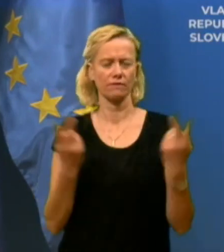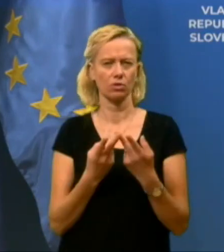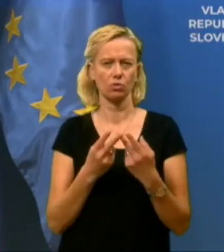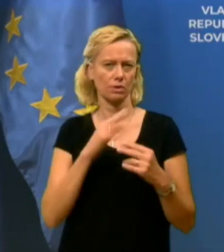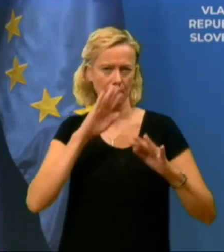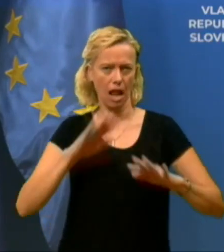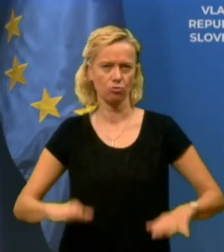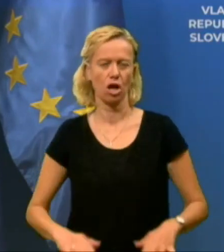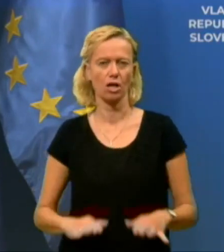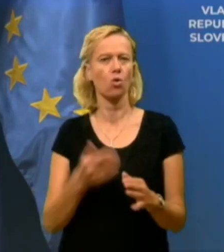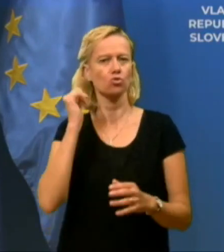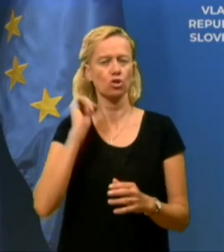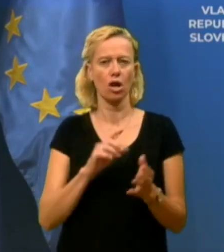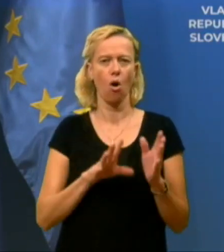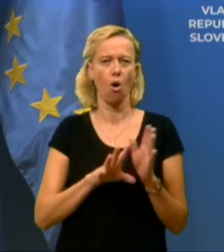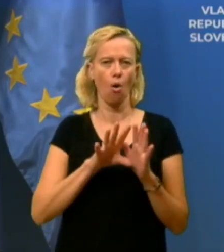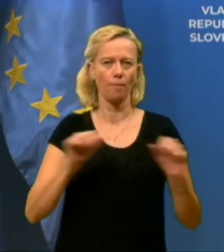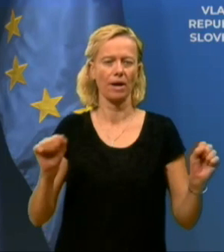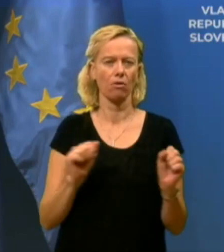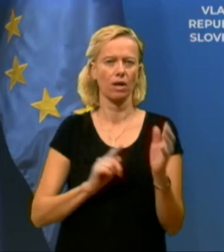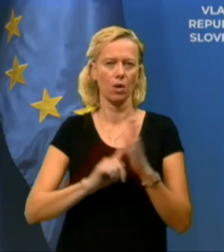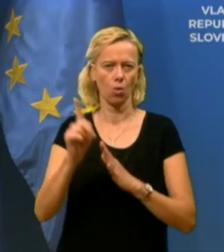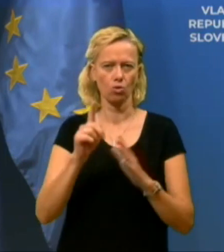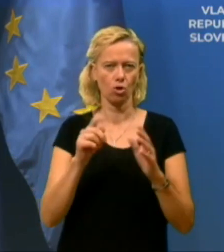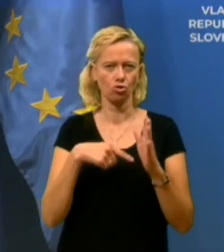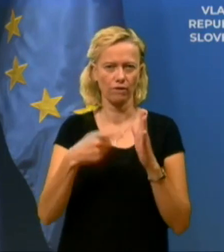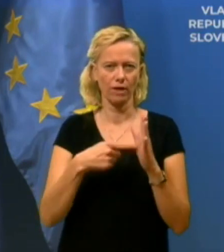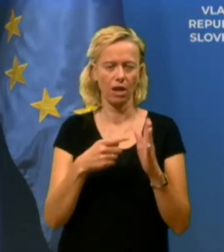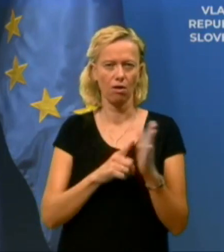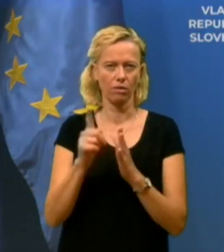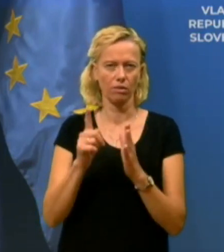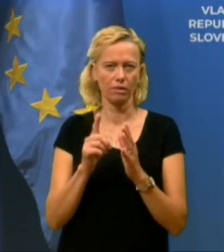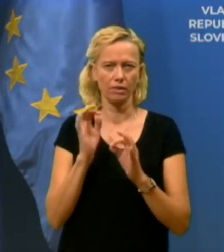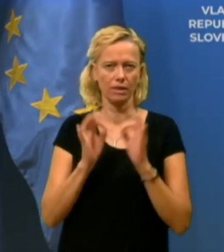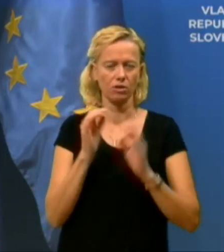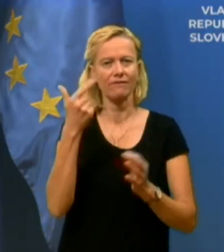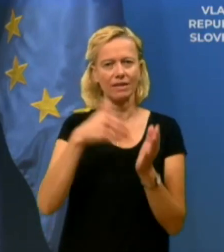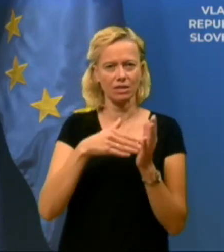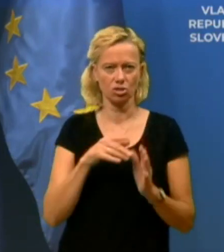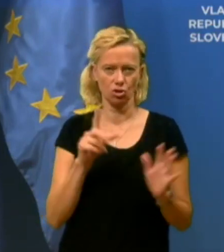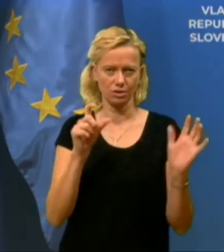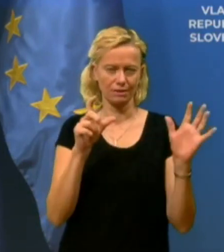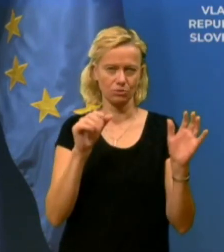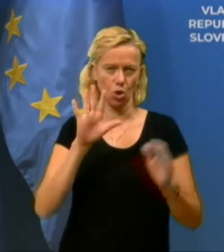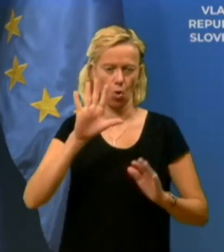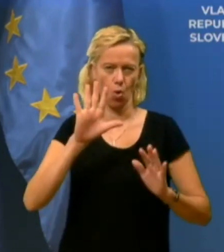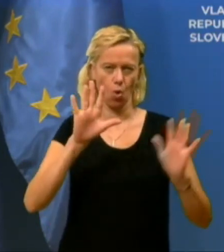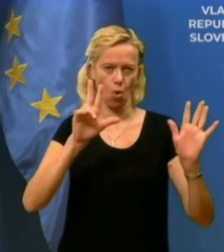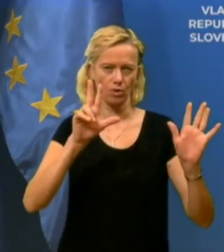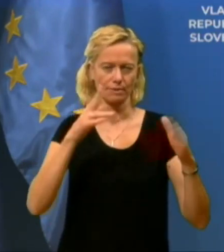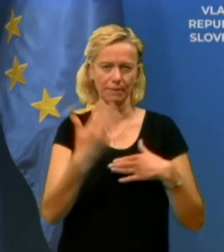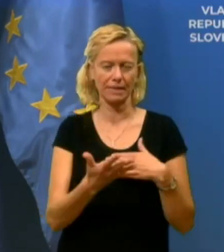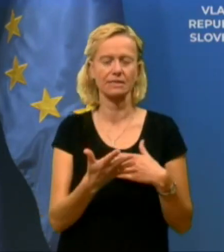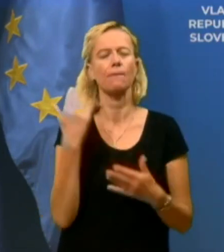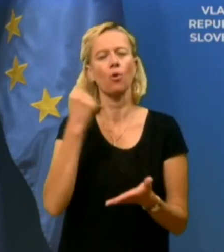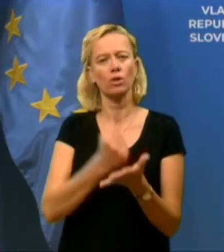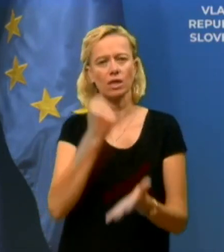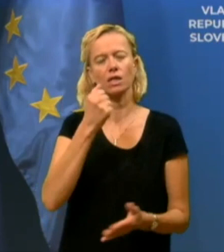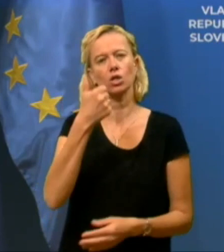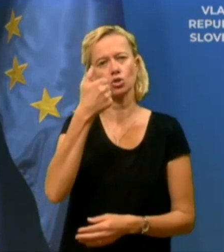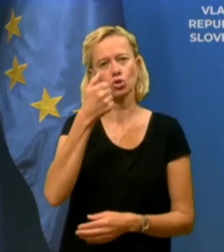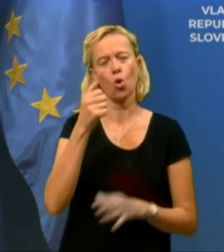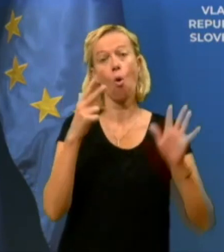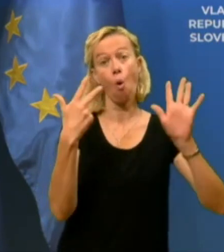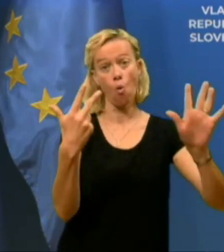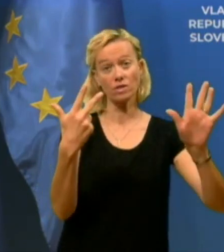Včeraj je bilo opravljenih rekordno število testov in sicer kar 2758. Potvrjenih je bilo 108